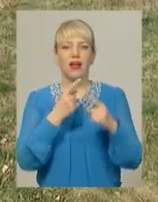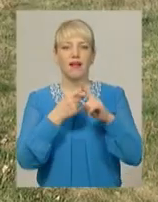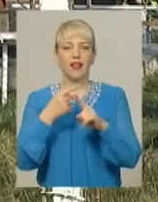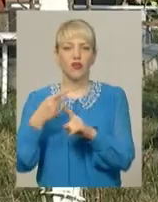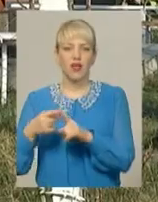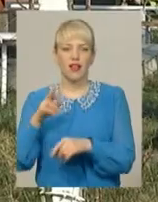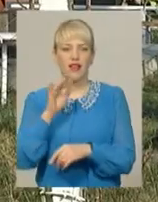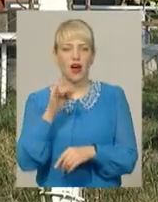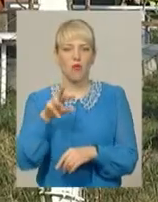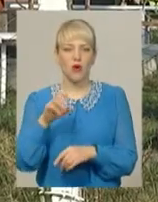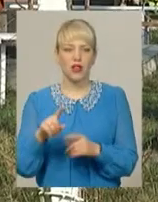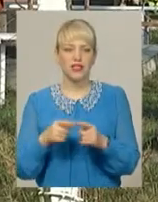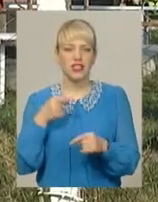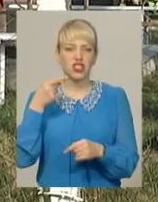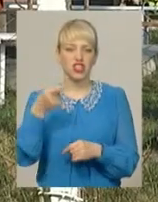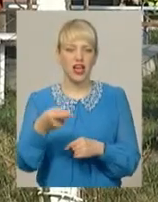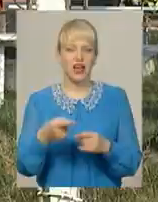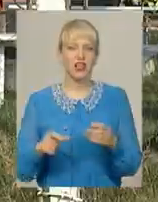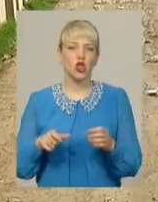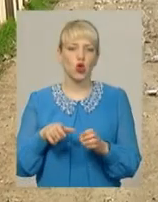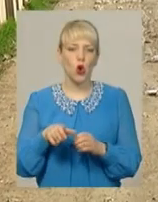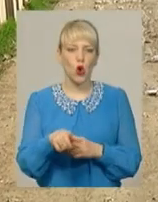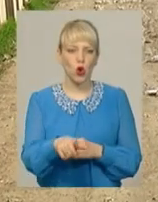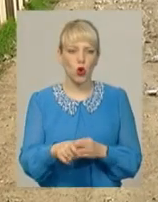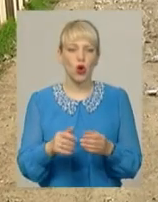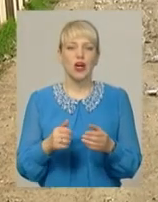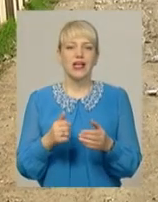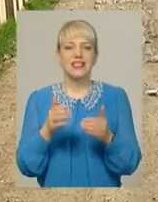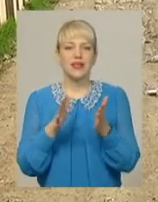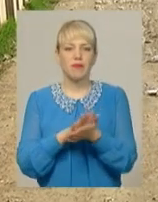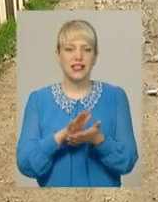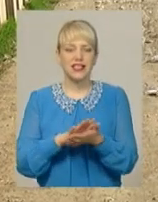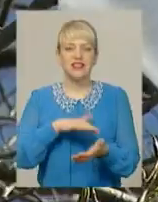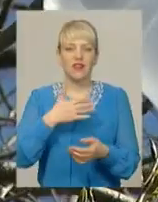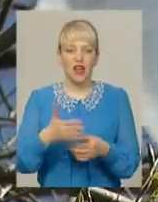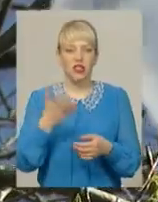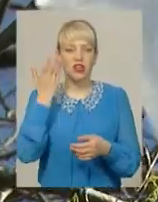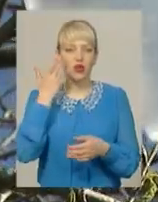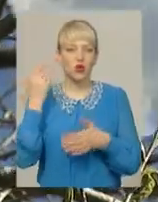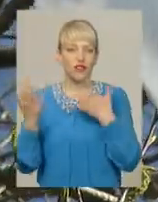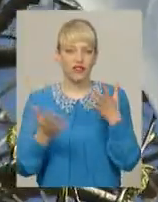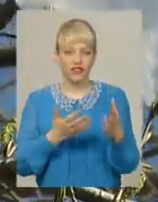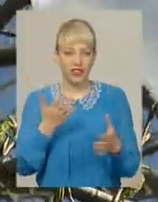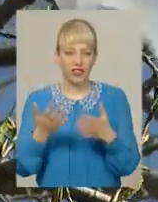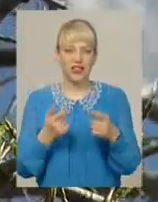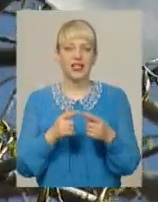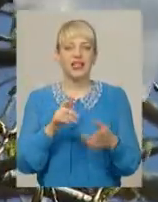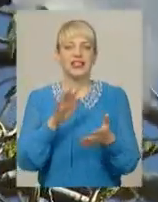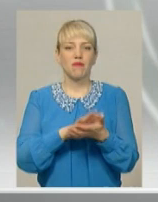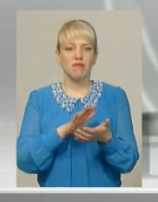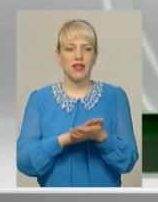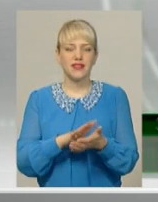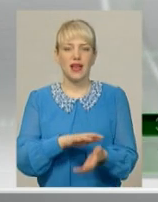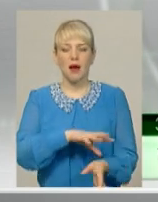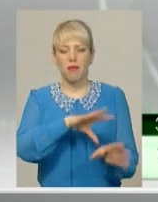Ярмолинцях розташоване через дорогу від сміттєзвалища. Коли дме вітер, сміття з полігону летить на цвинтер, розповідає уродженка Ярмолинця Зоя Бестрицька.